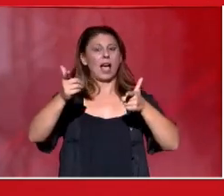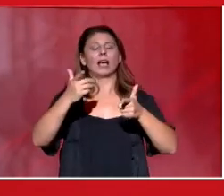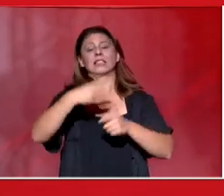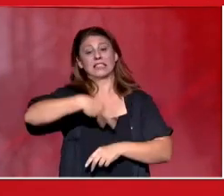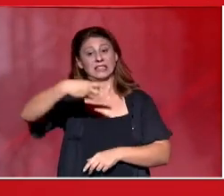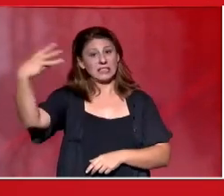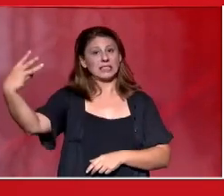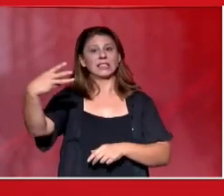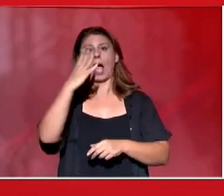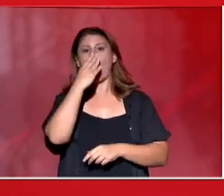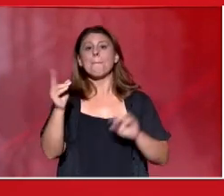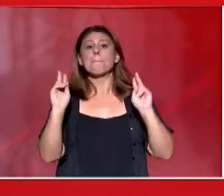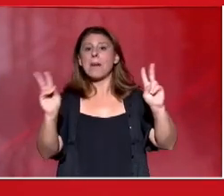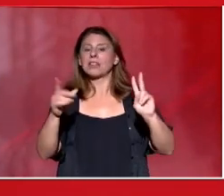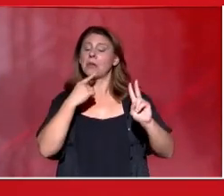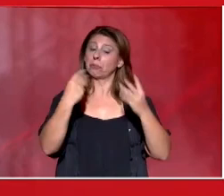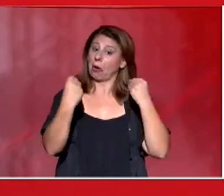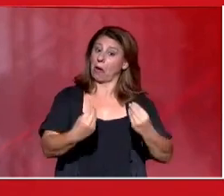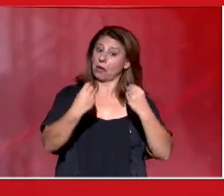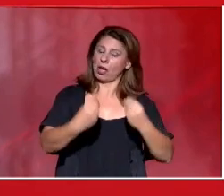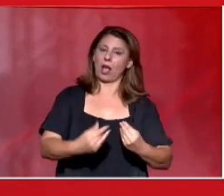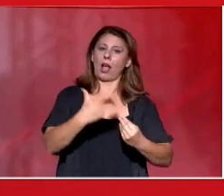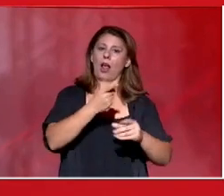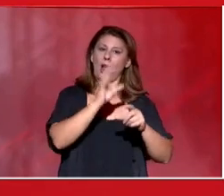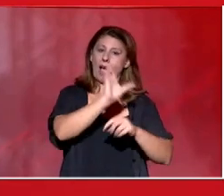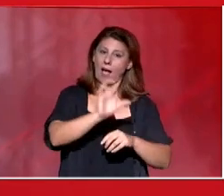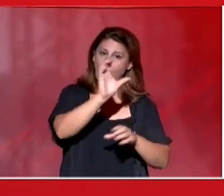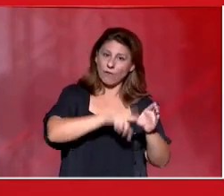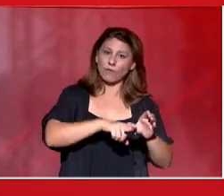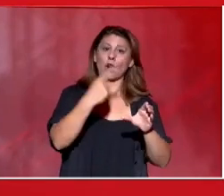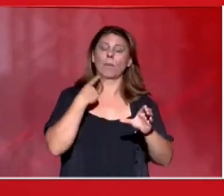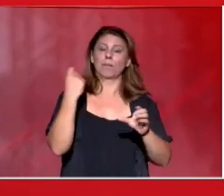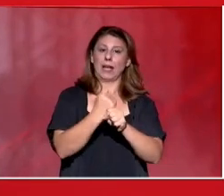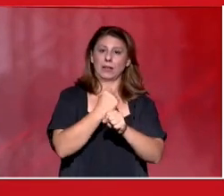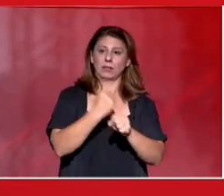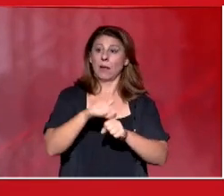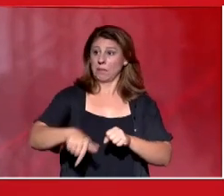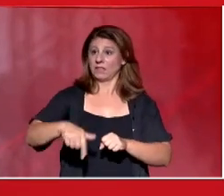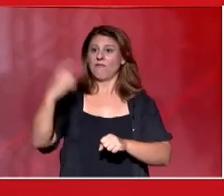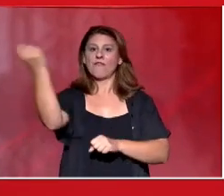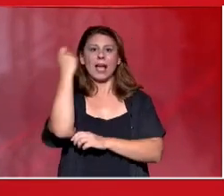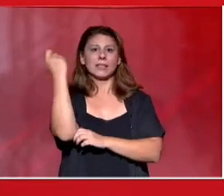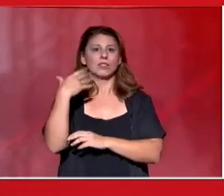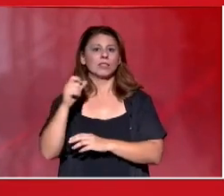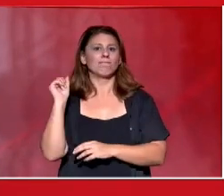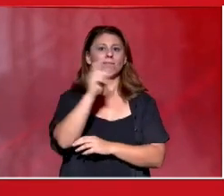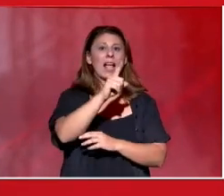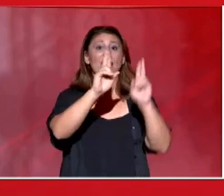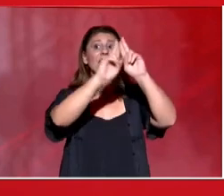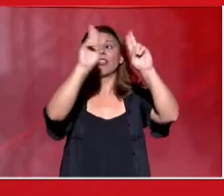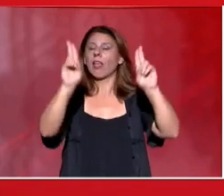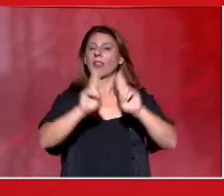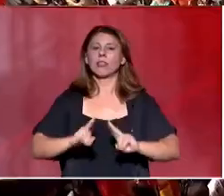Από το Φεστιβάλ μας στέλνουμε δυνατό μήνυμα διεθνισμού με την κοινή μας πάλι,